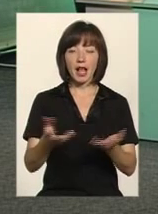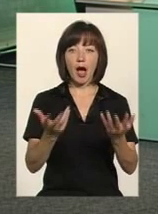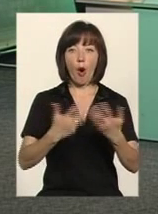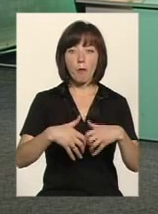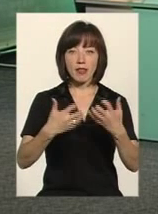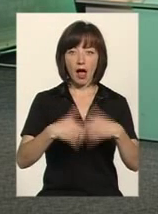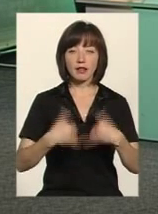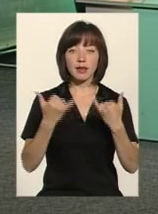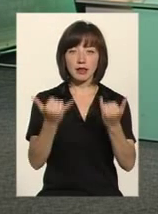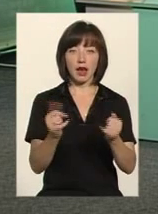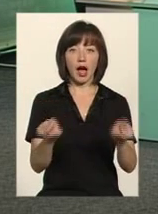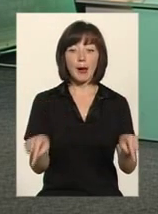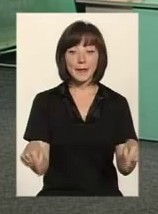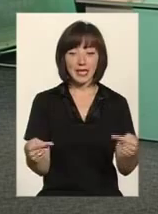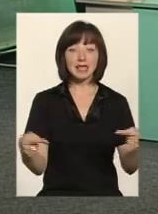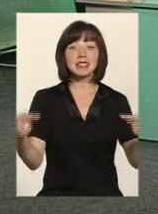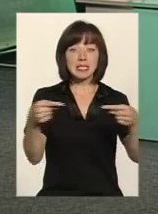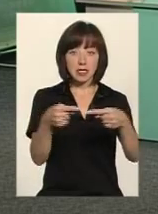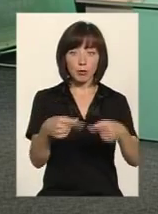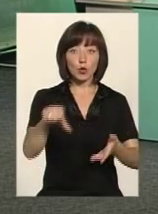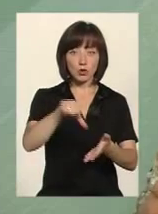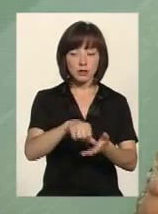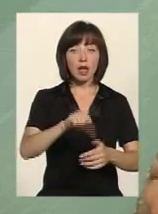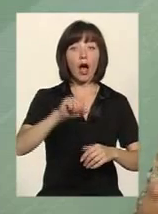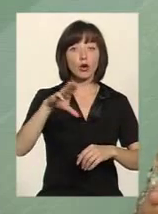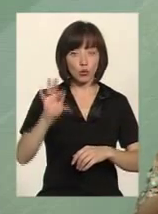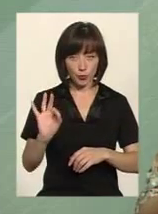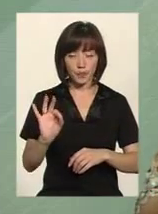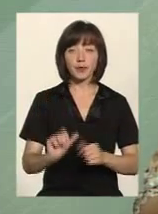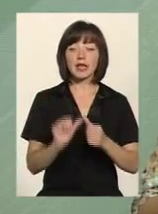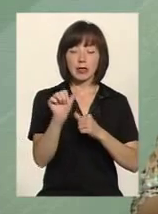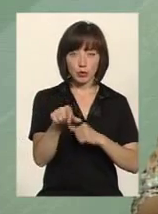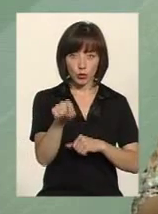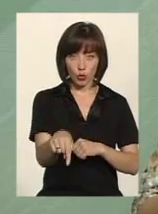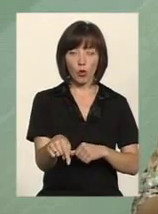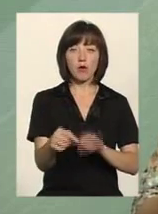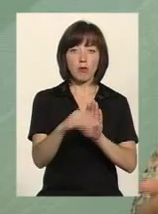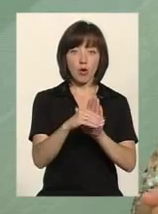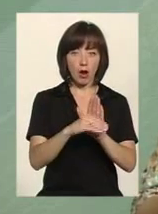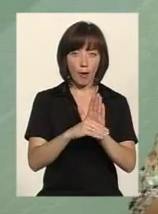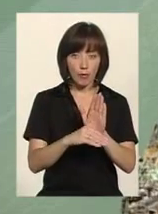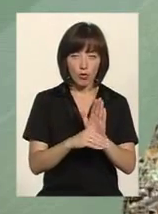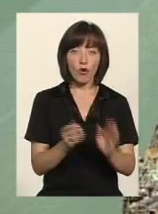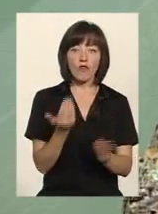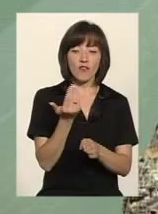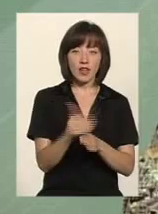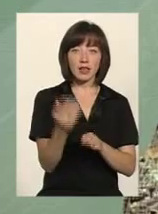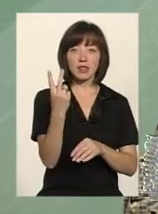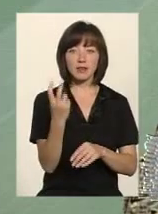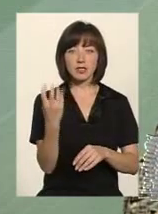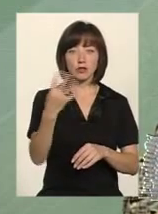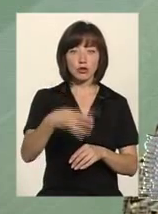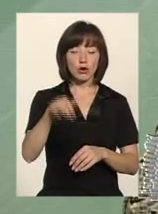для реабілітації саме учасників АТО. Крім того, тією самою програмою виділено 240